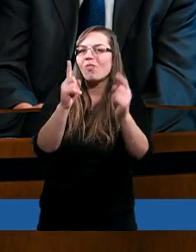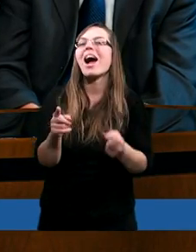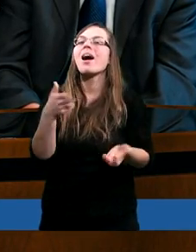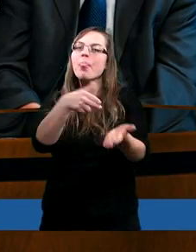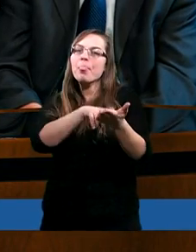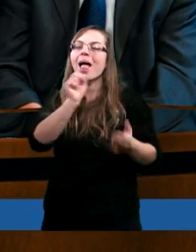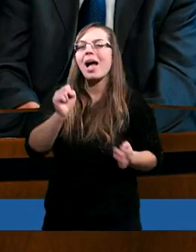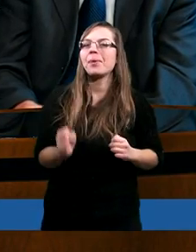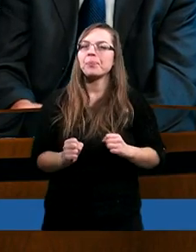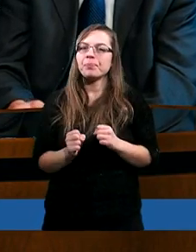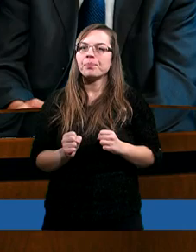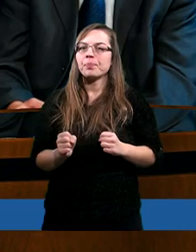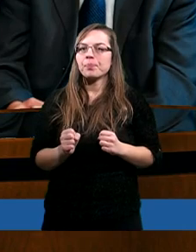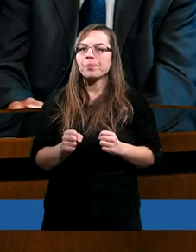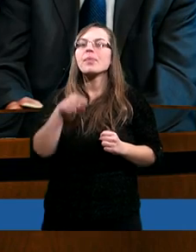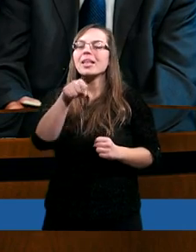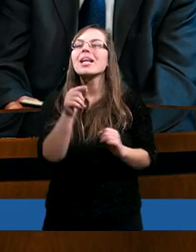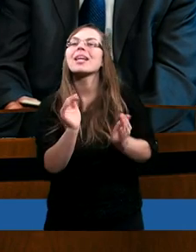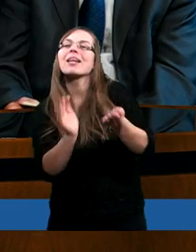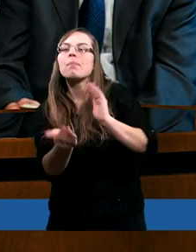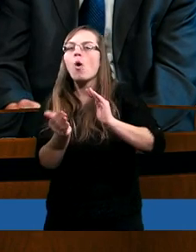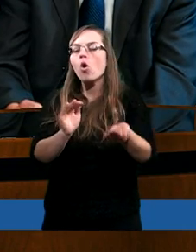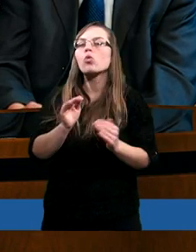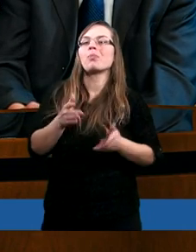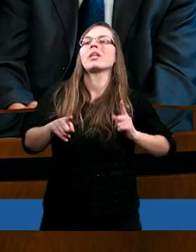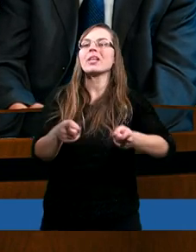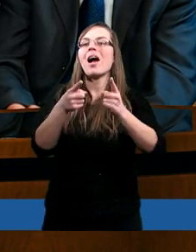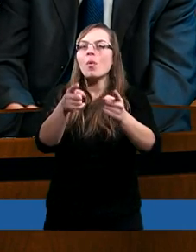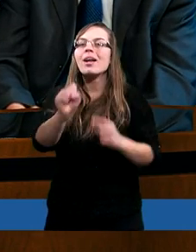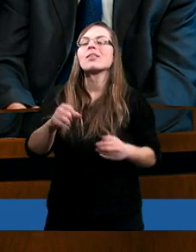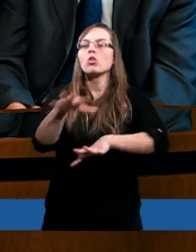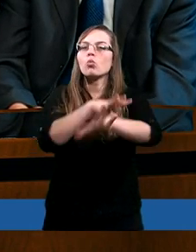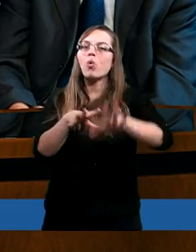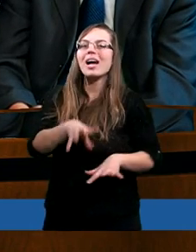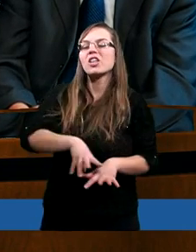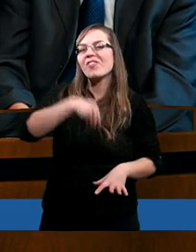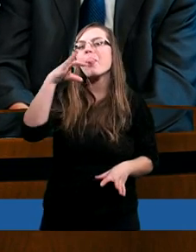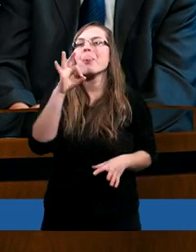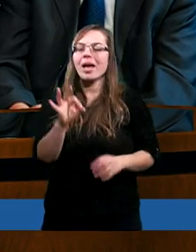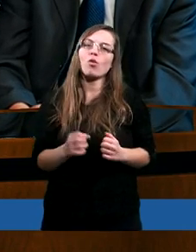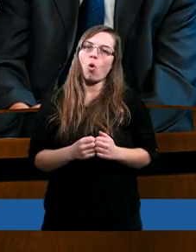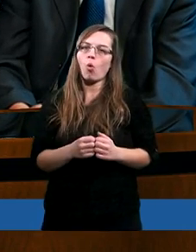ten sposób działania Ducha Świętego.